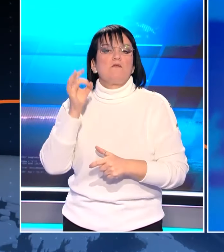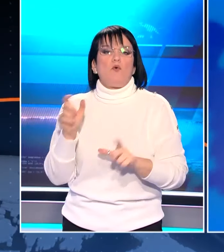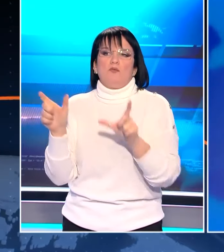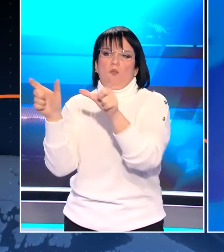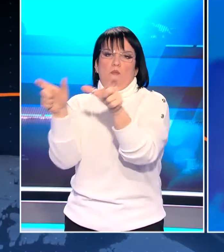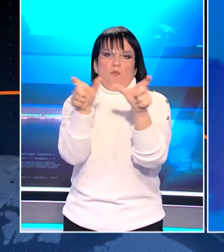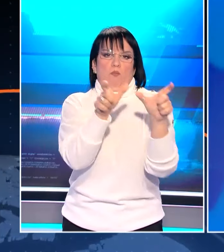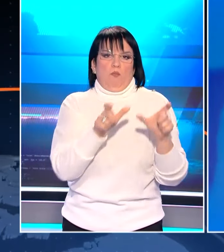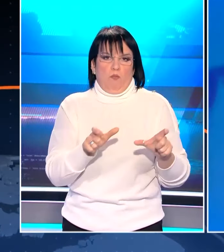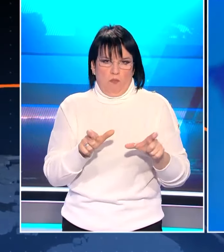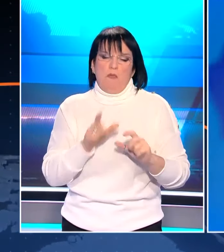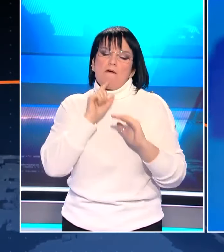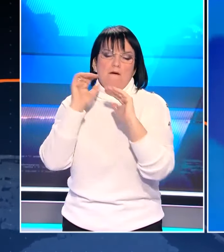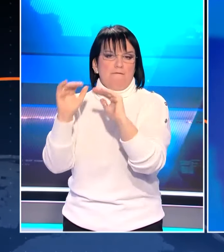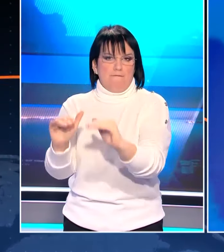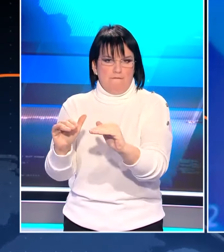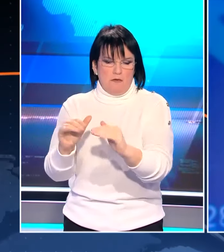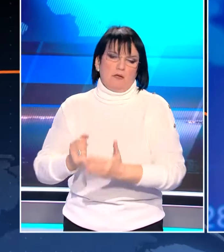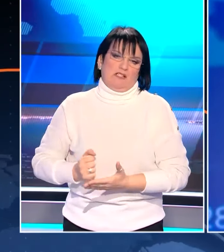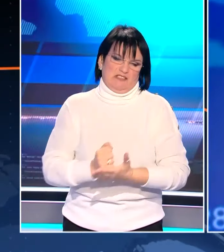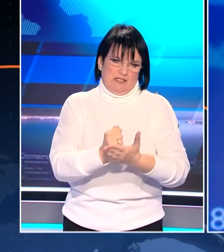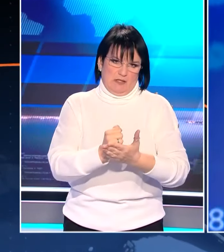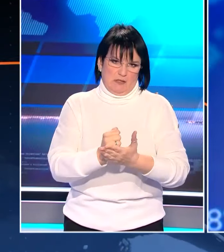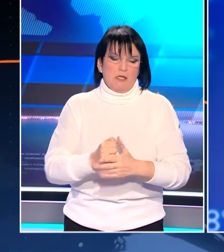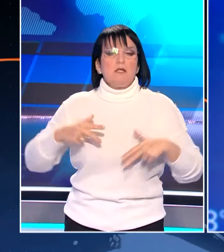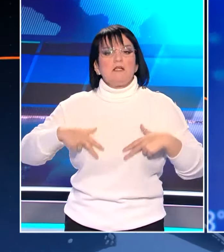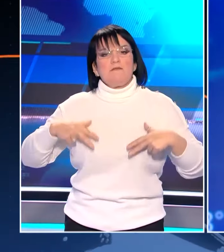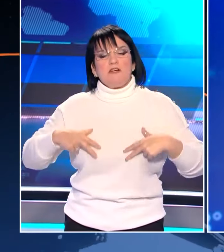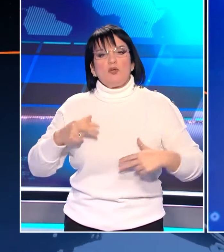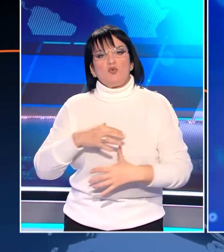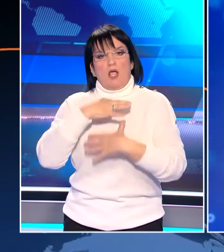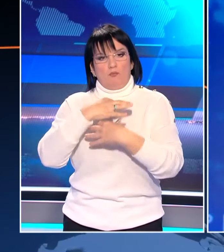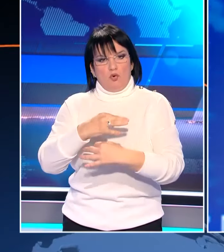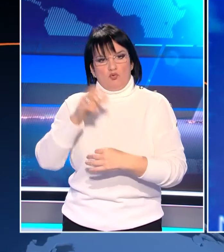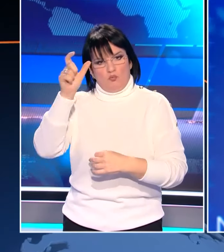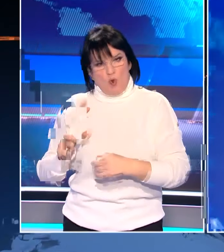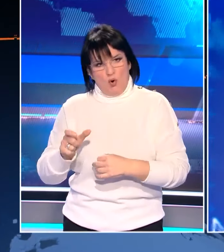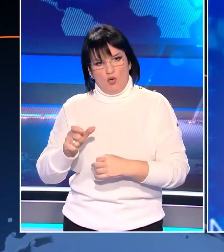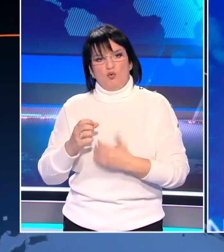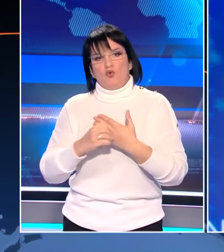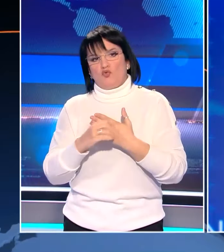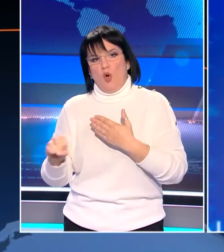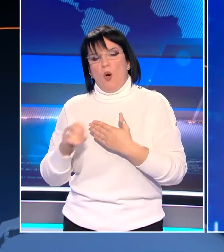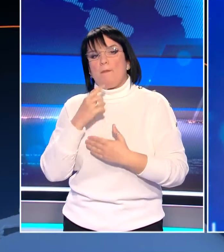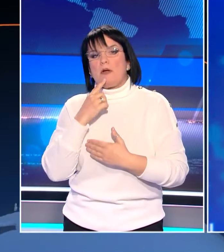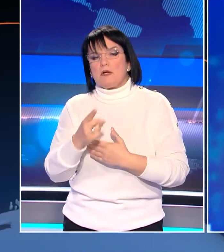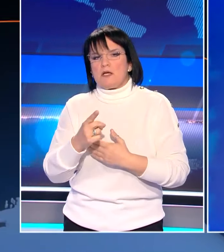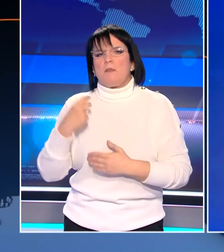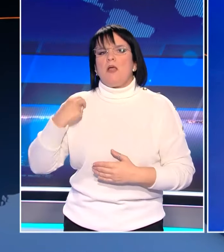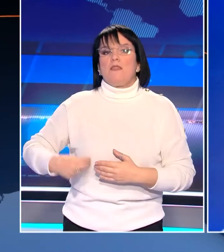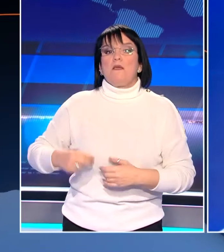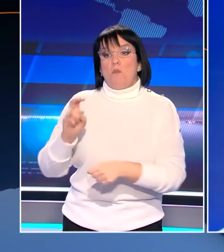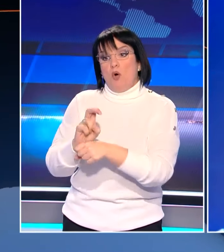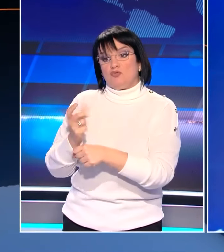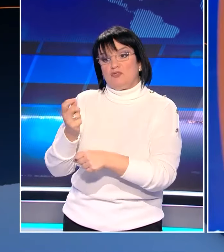αποκλεισμοί, ενώ τα μπλόκα παραμένουν και ενισχύονται. Ο κυβερνητικός εκπρόσωπος μιλώντας στο ΟΠΕΝ διεμήνυσε ότι τα δημοσιονομικά